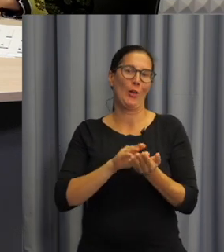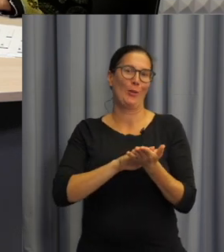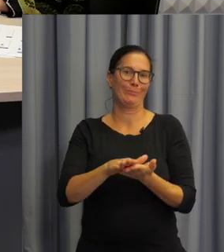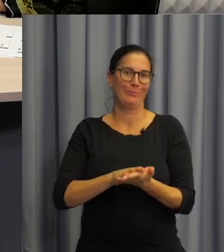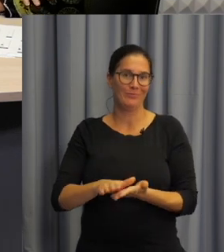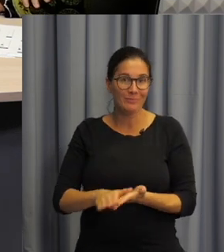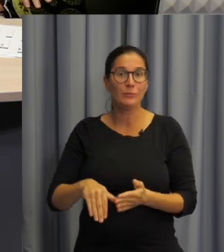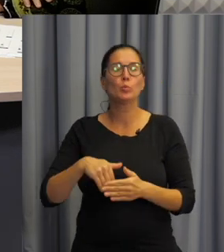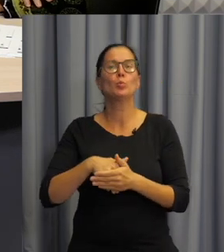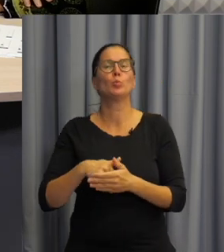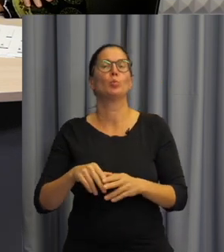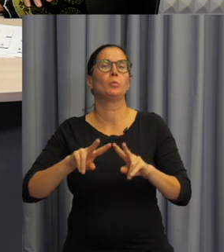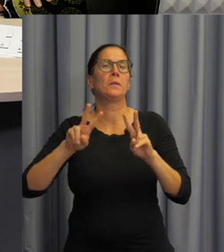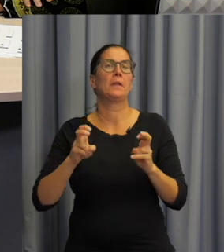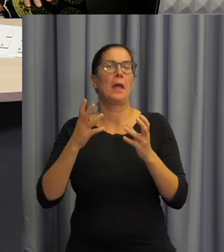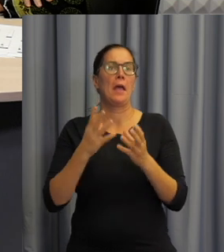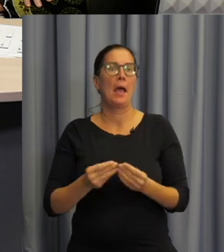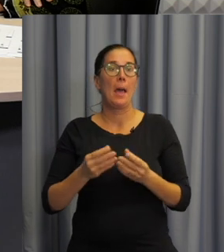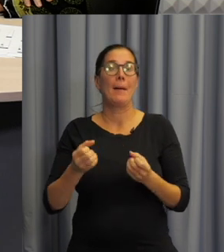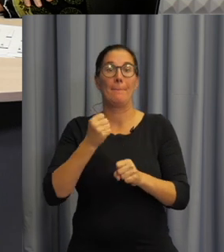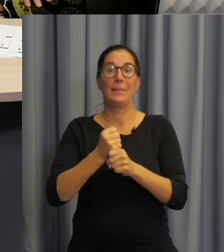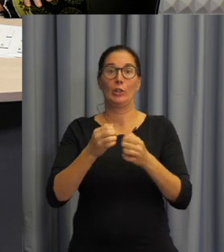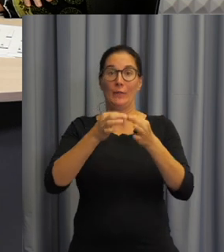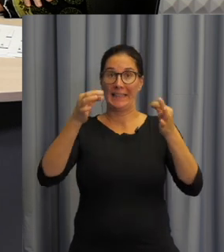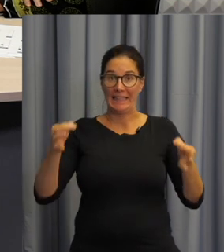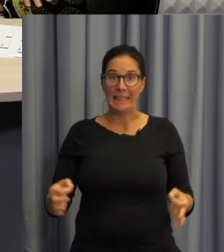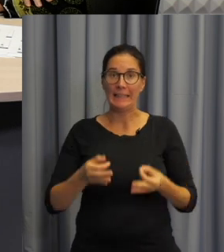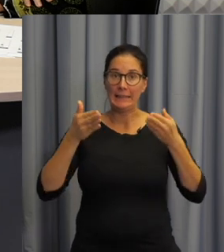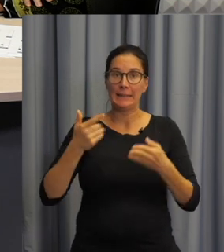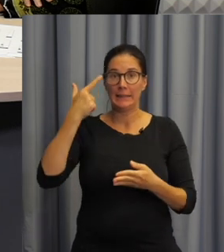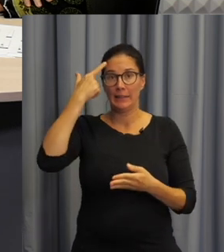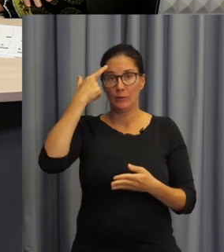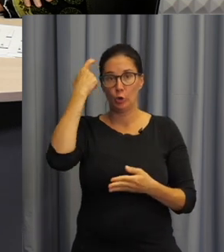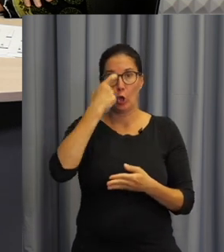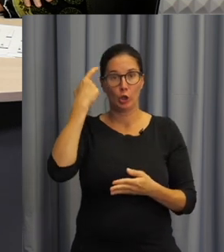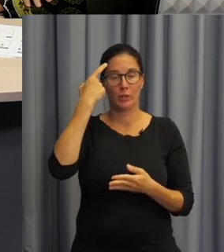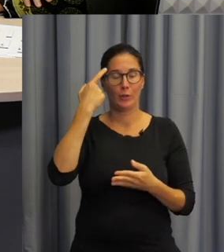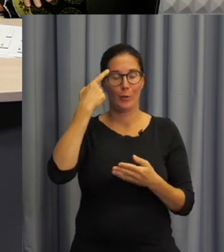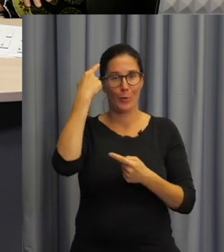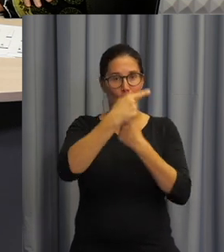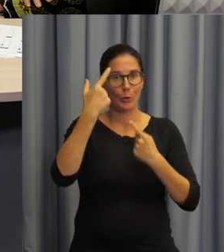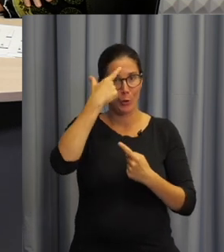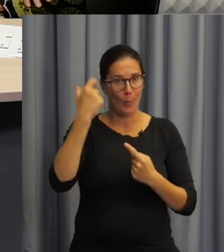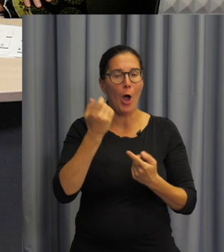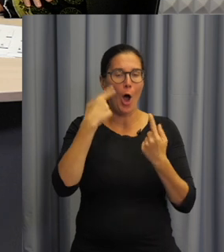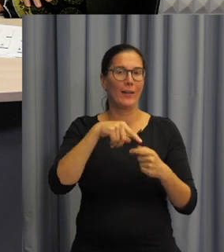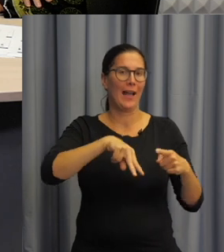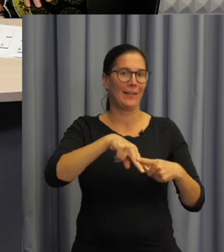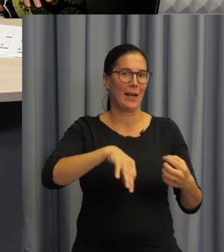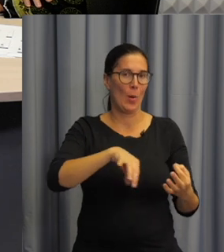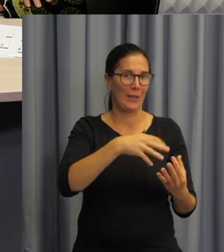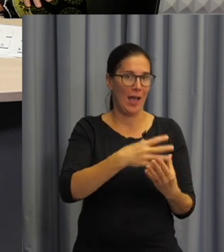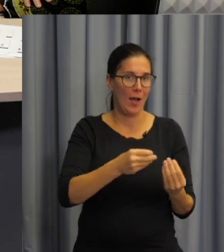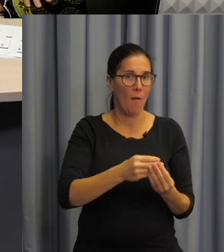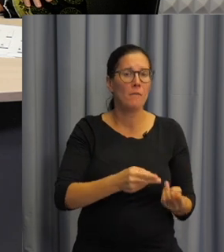našeho webináře přislíbili. To znamená, věnovali jsme se prezentaci pracovních listů s důrazem na sociokulturní kompetence ze